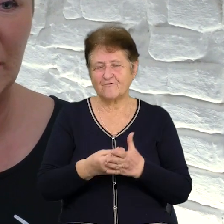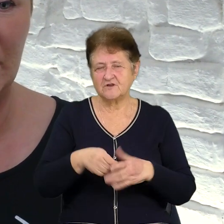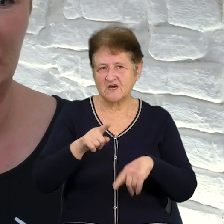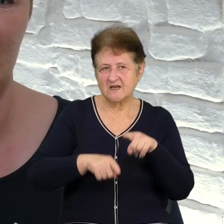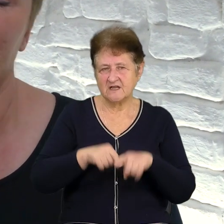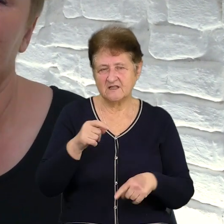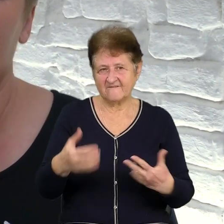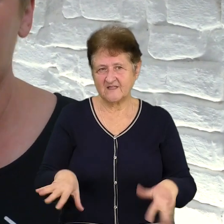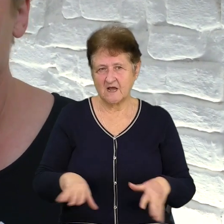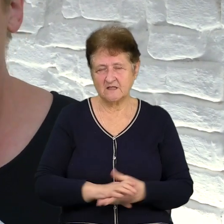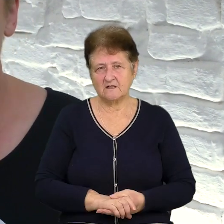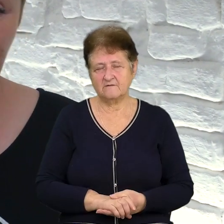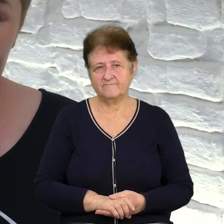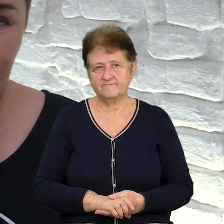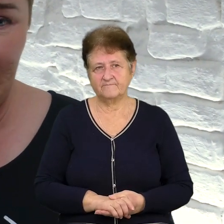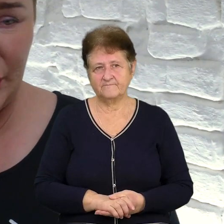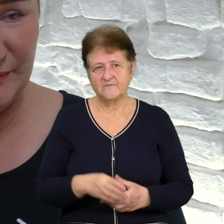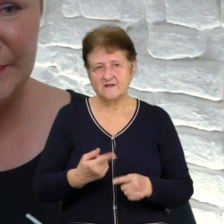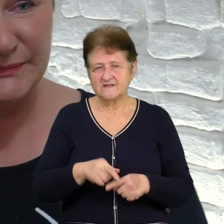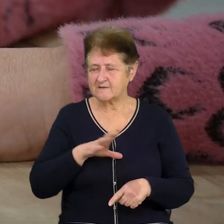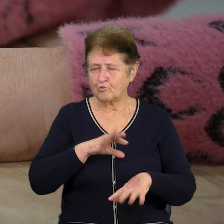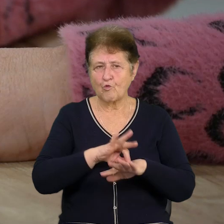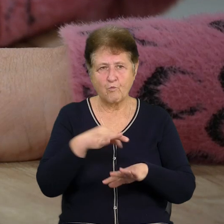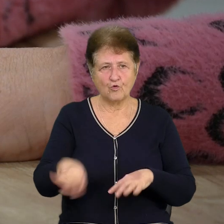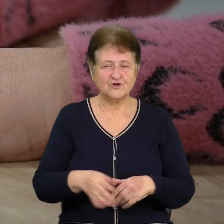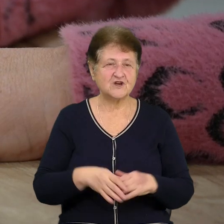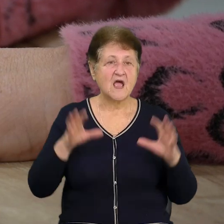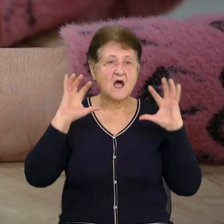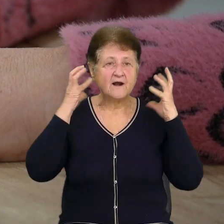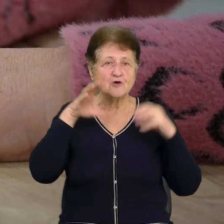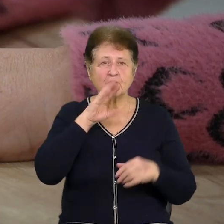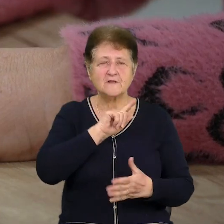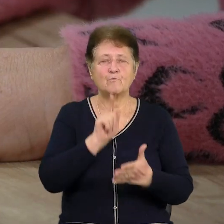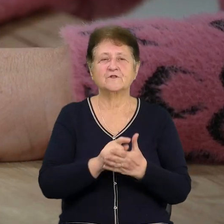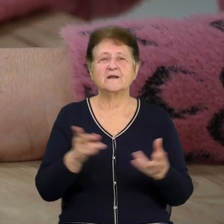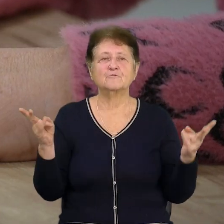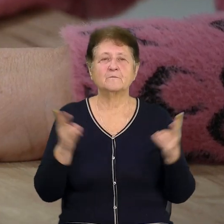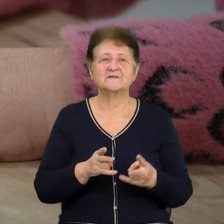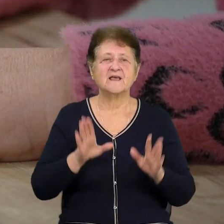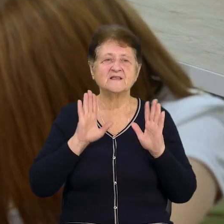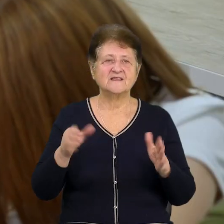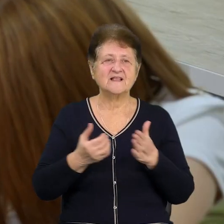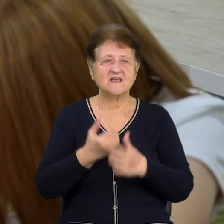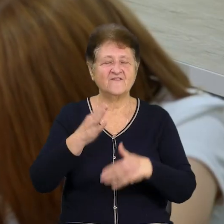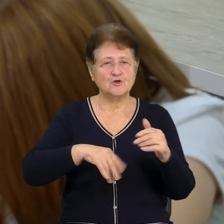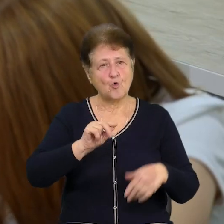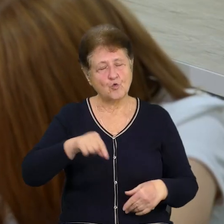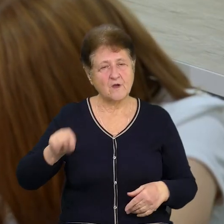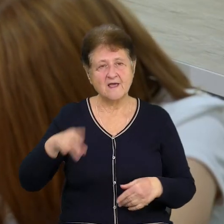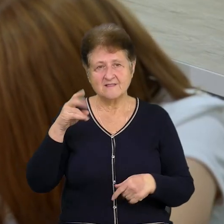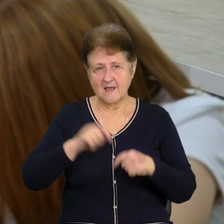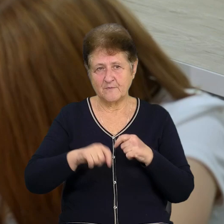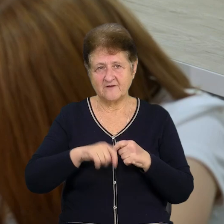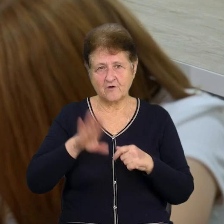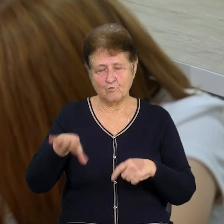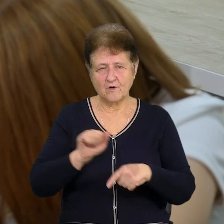будинок. Це було дуже боляче. Радіодиктант потрібно писати тільки від руки. Втім, на перевірку можна